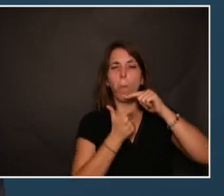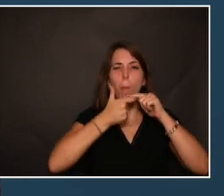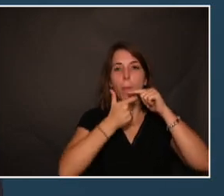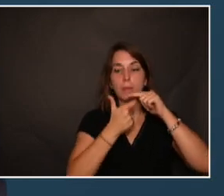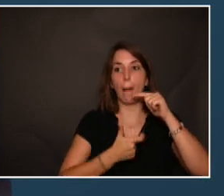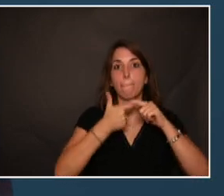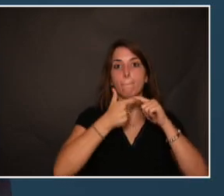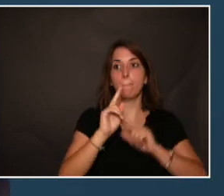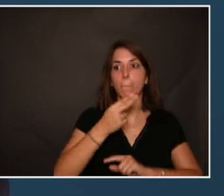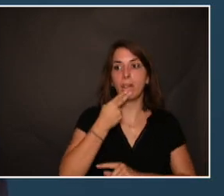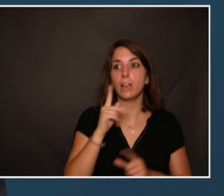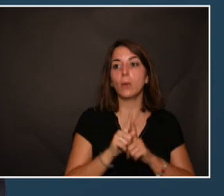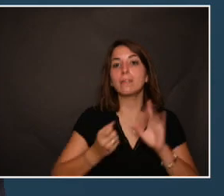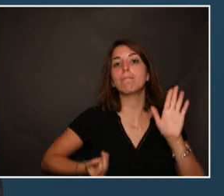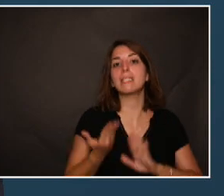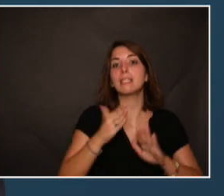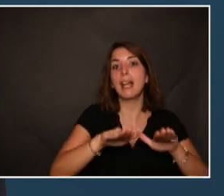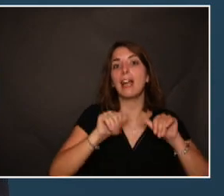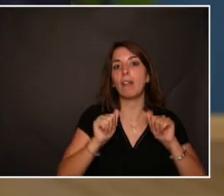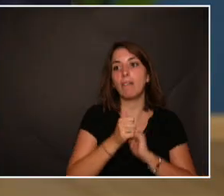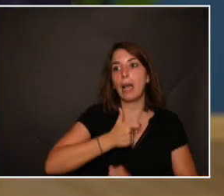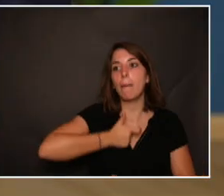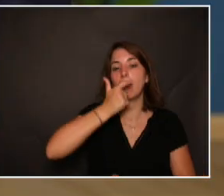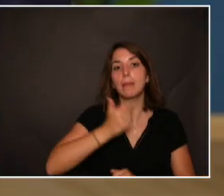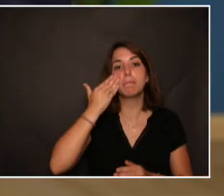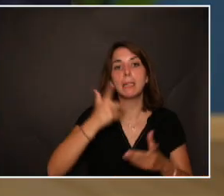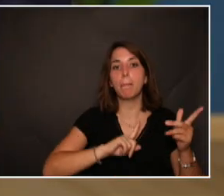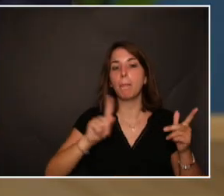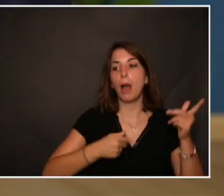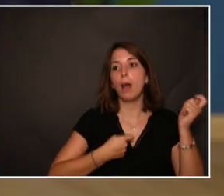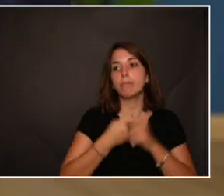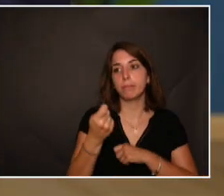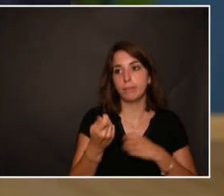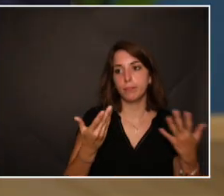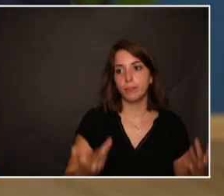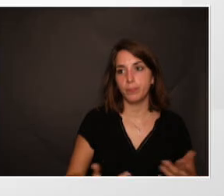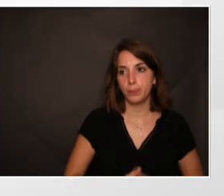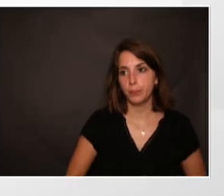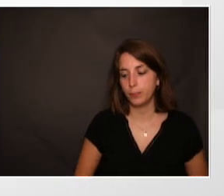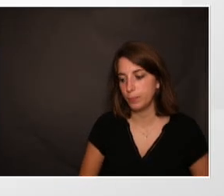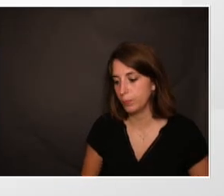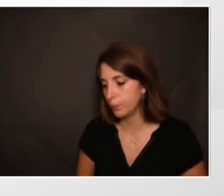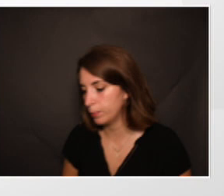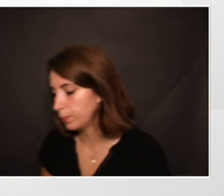blessures qu'on peut avoir avec certains appareils dentaires qui ne sont pas adaptés spécifiquement à la personne.